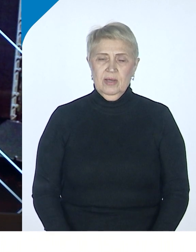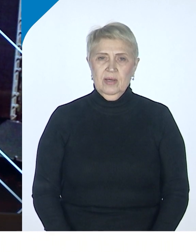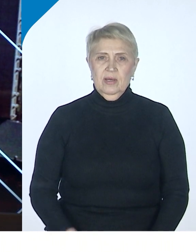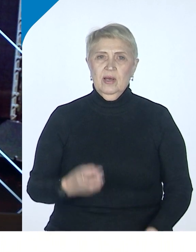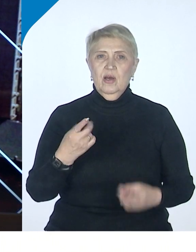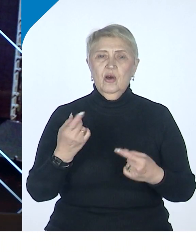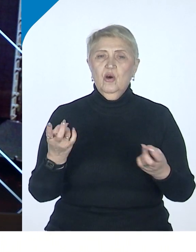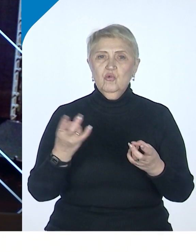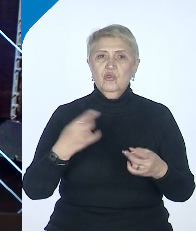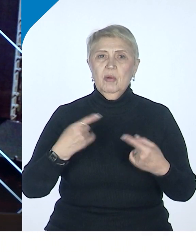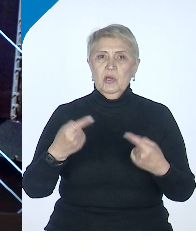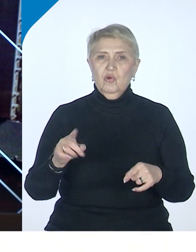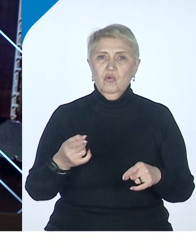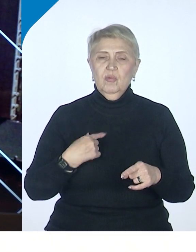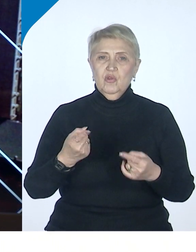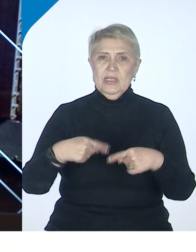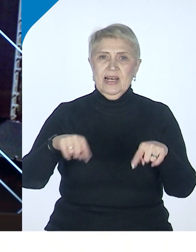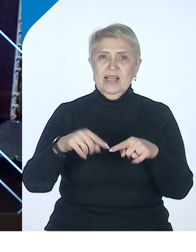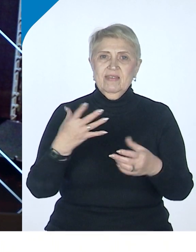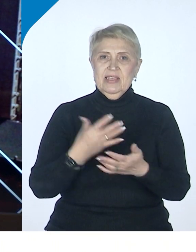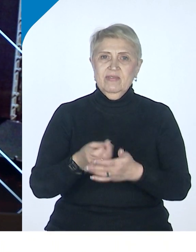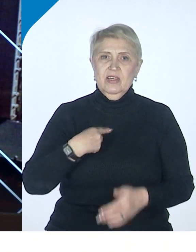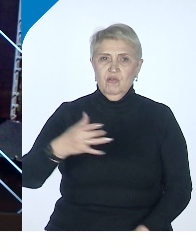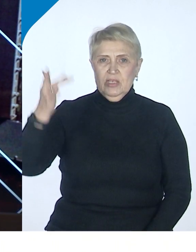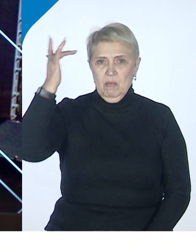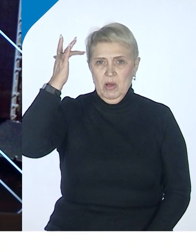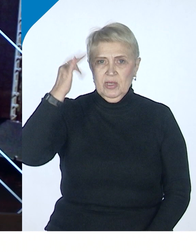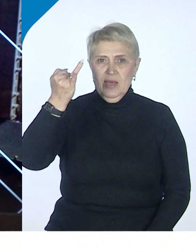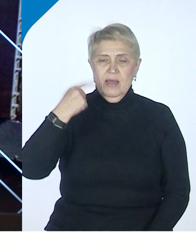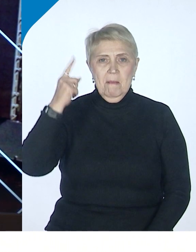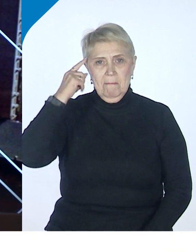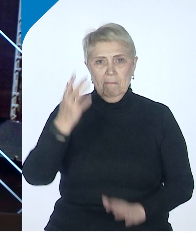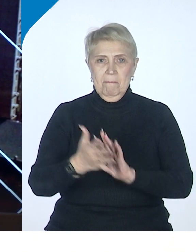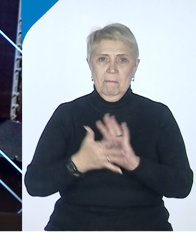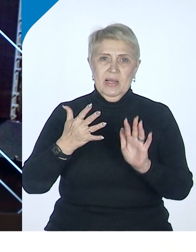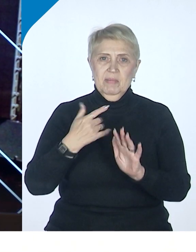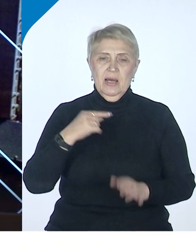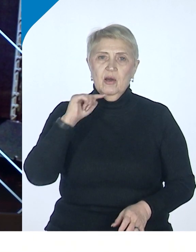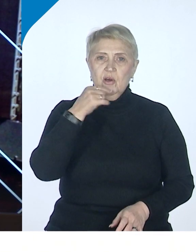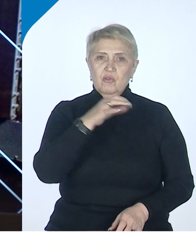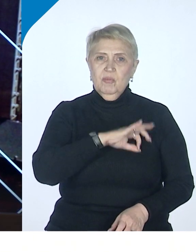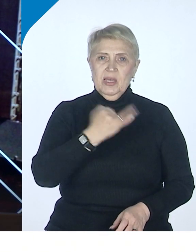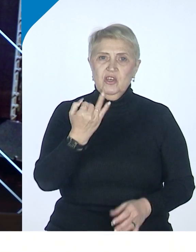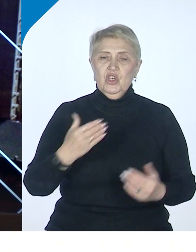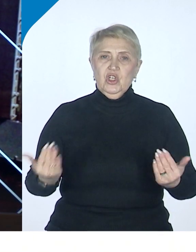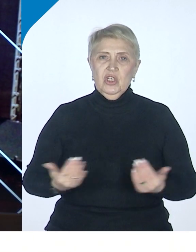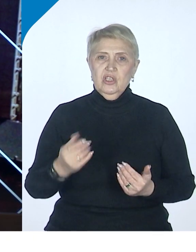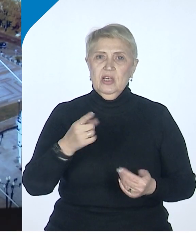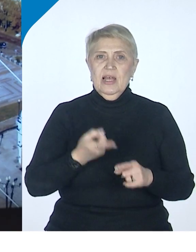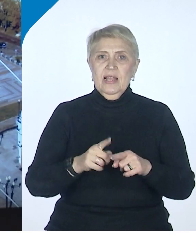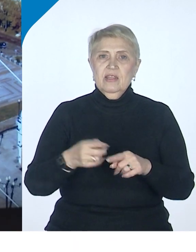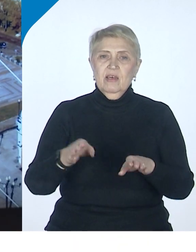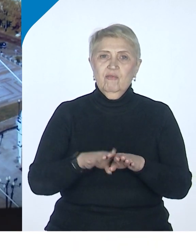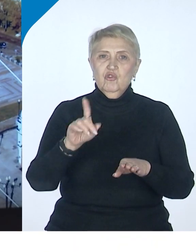организовать свои мозги, иначе организовать свое понимание экономики и жизни, для того, чтобы